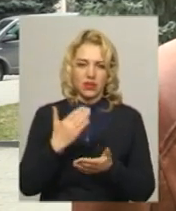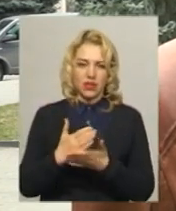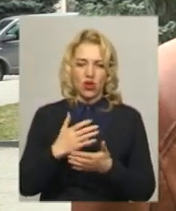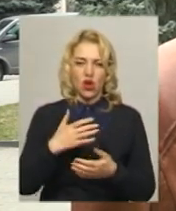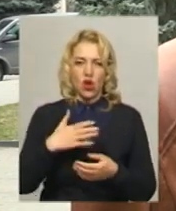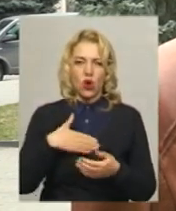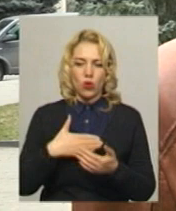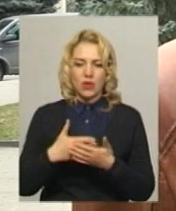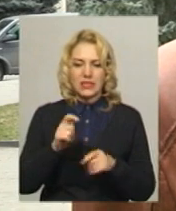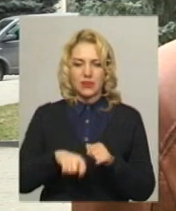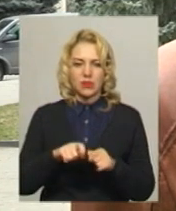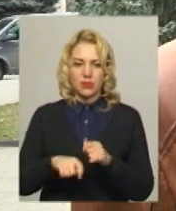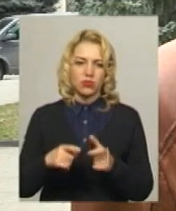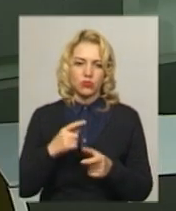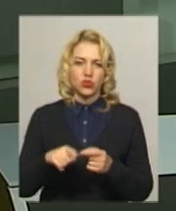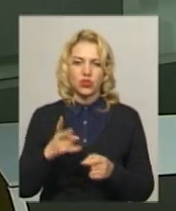інспектором, чи ні.